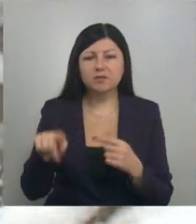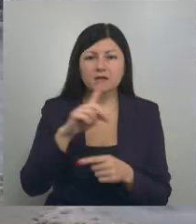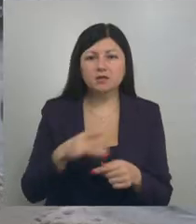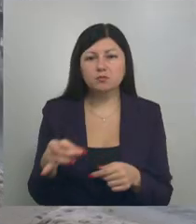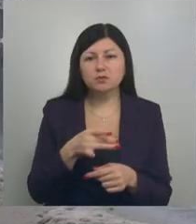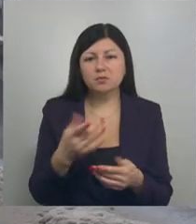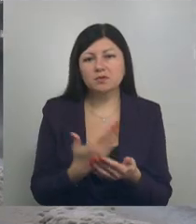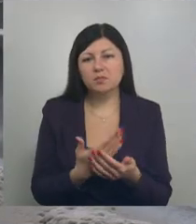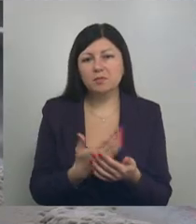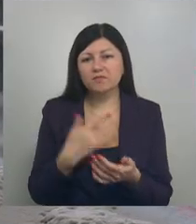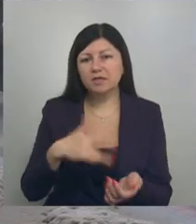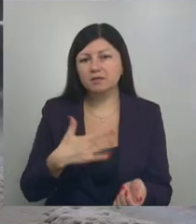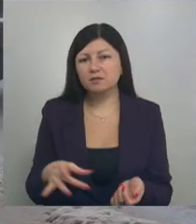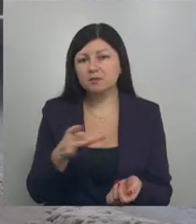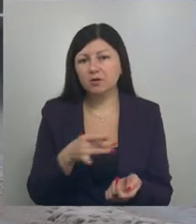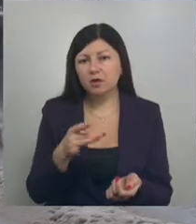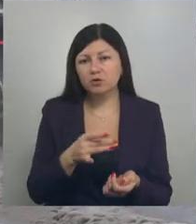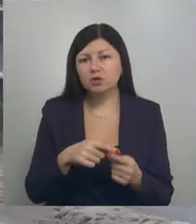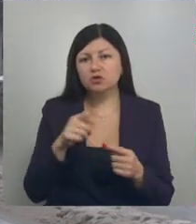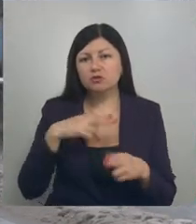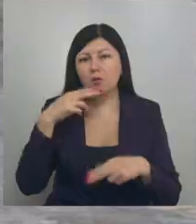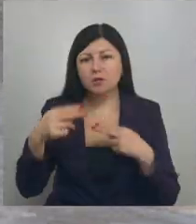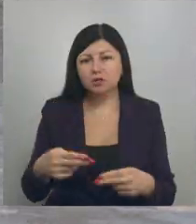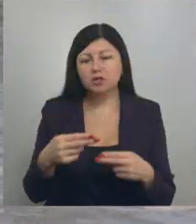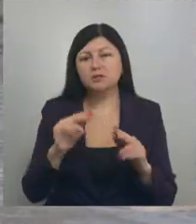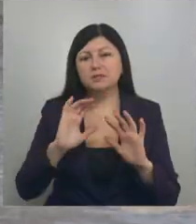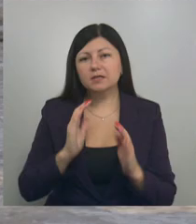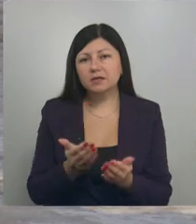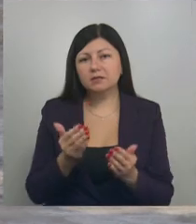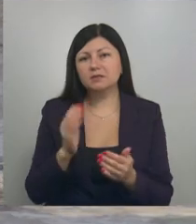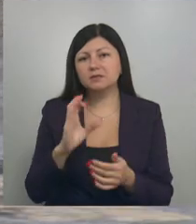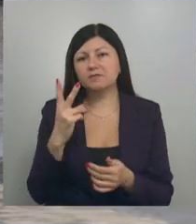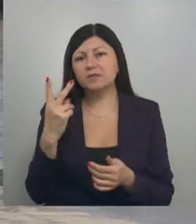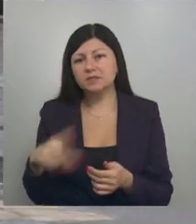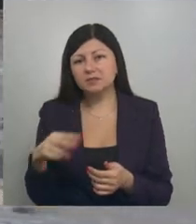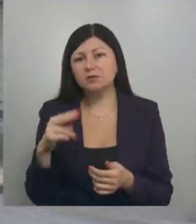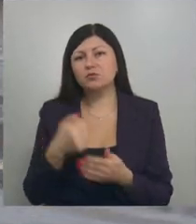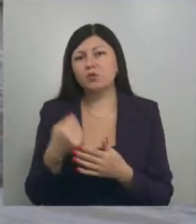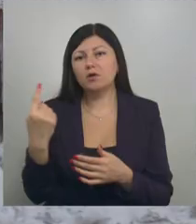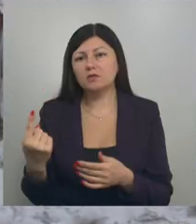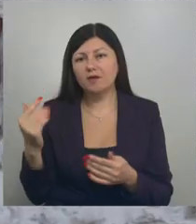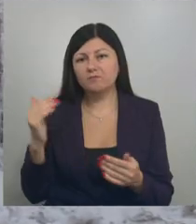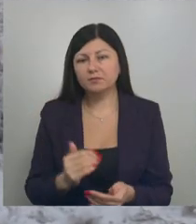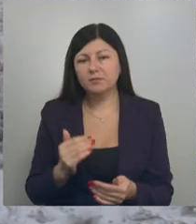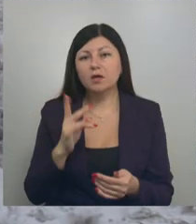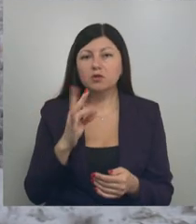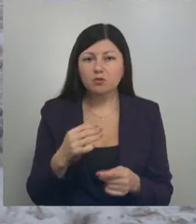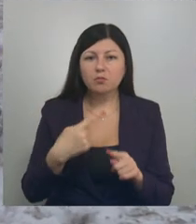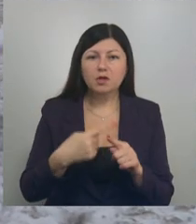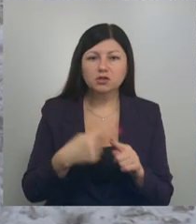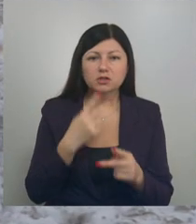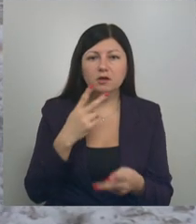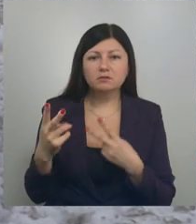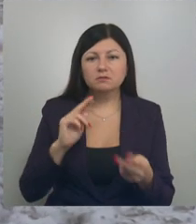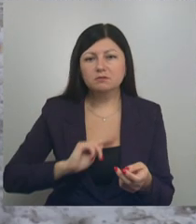прошлом году. Правда, есть и позитивная динамика. В некоторых муниципалитетах, например, в Рокетянском, число обращений сократилось с